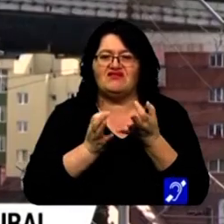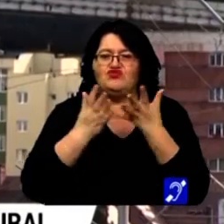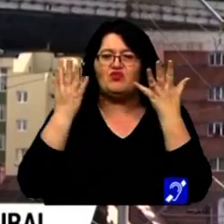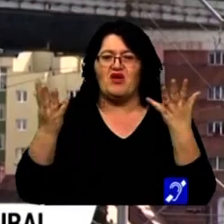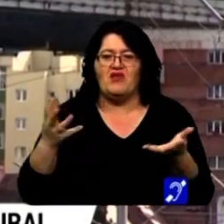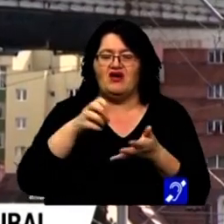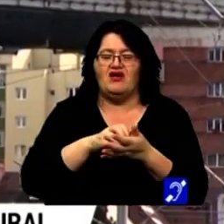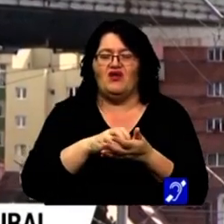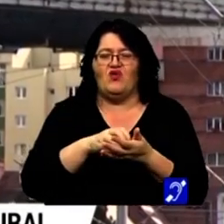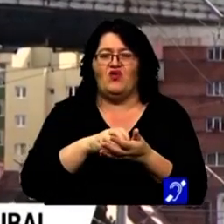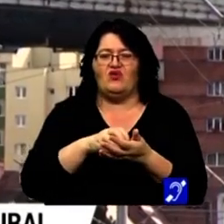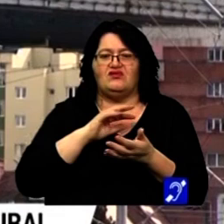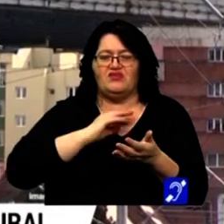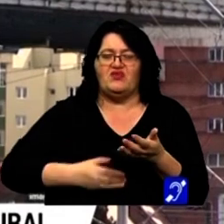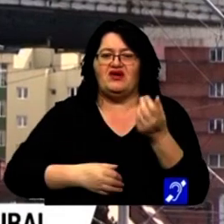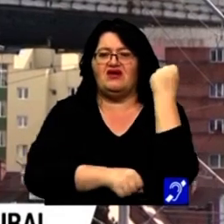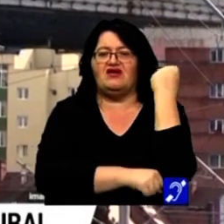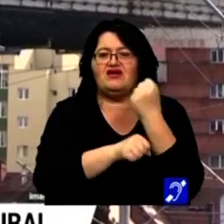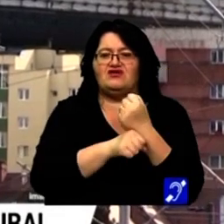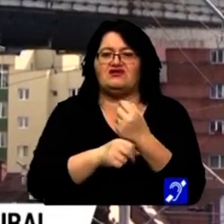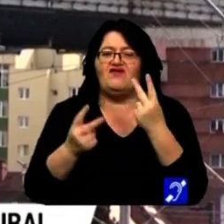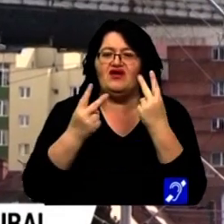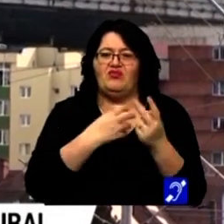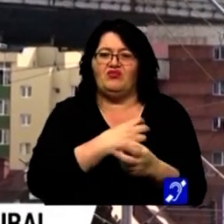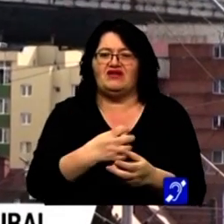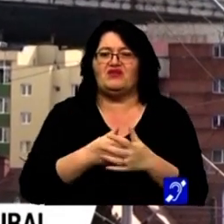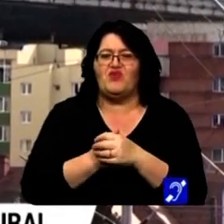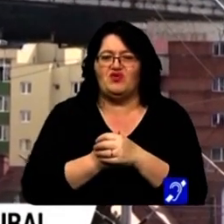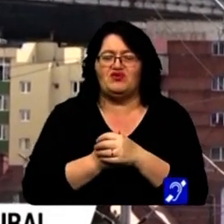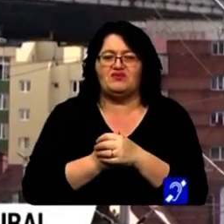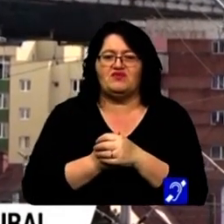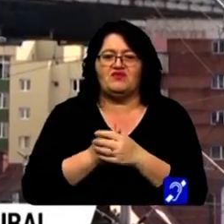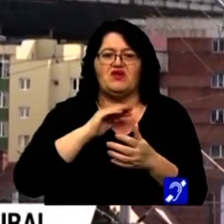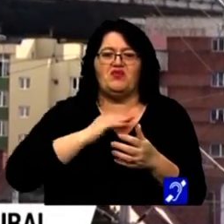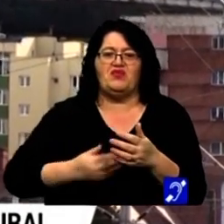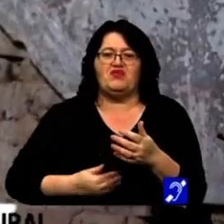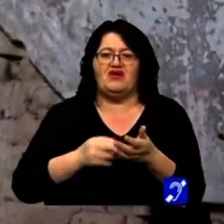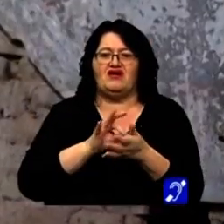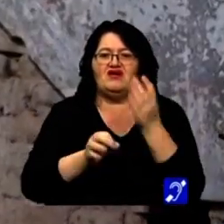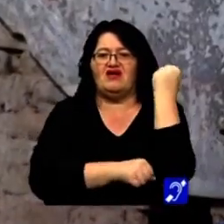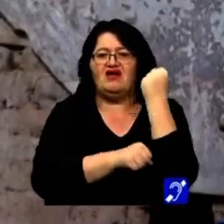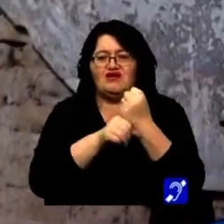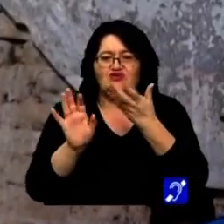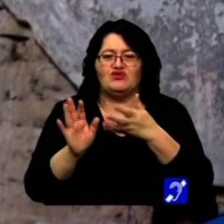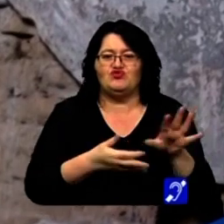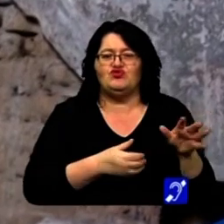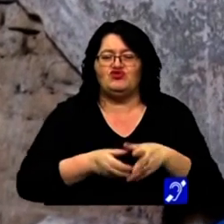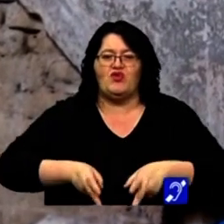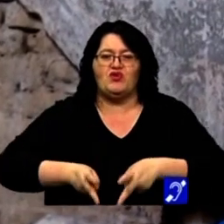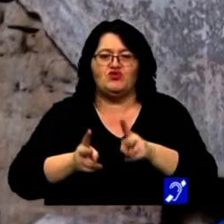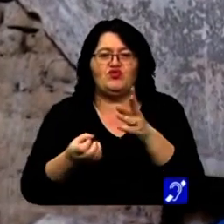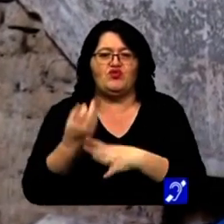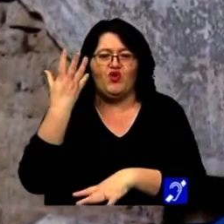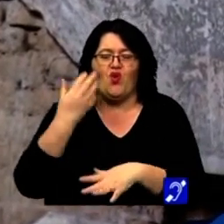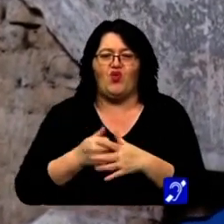amplă a Municipalității de valorificare obiectivelor de patrimoniu. Primăria Reșița începe un drum